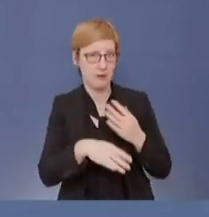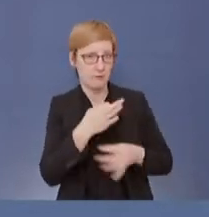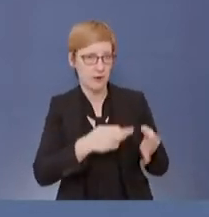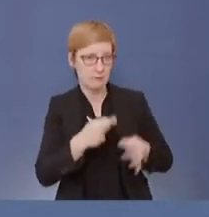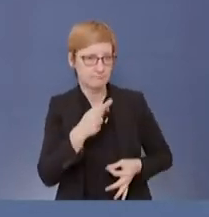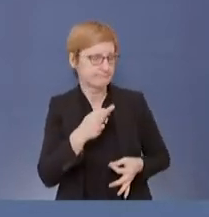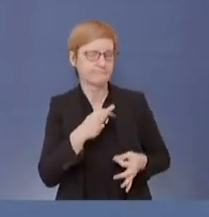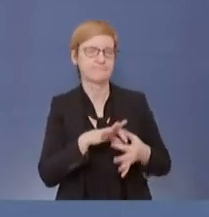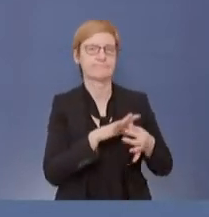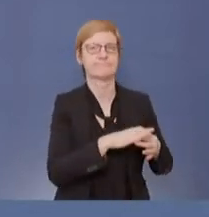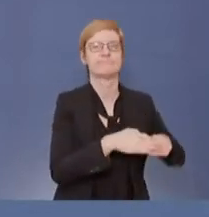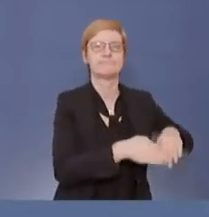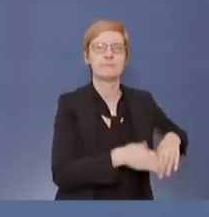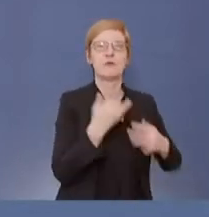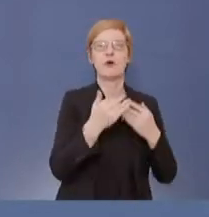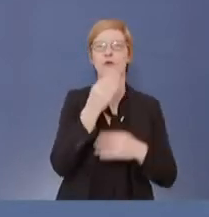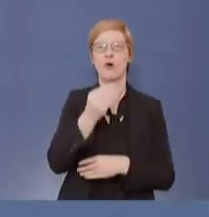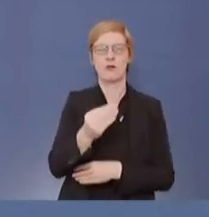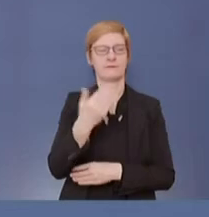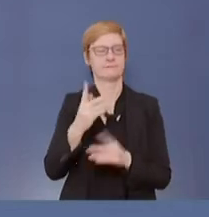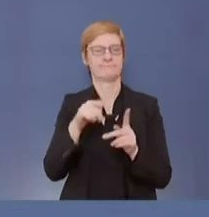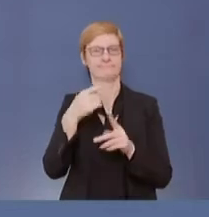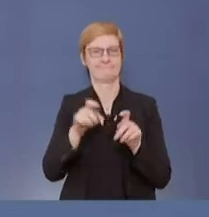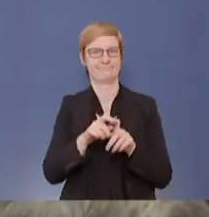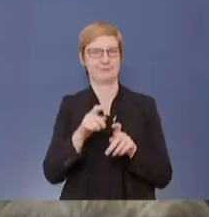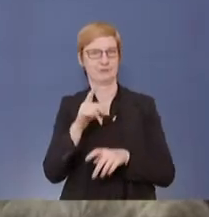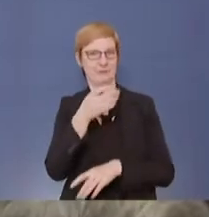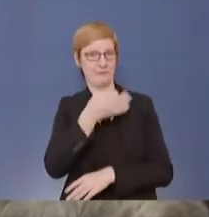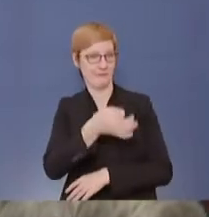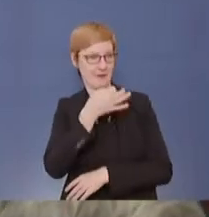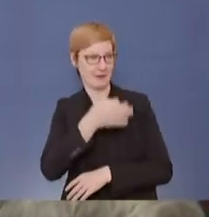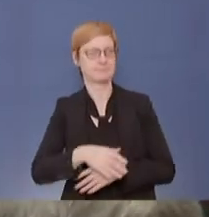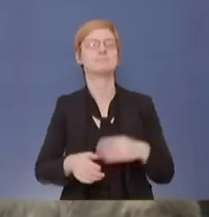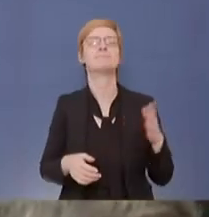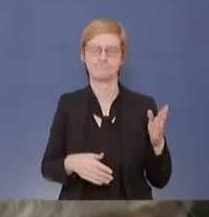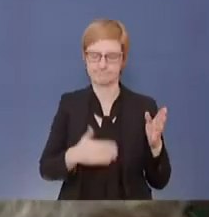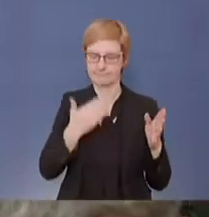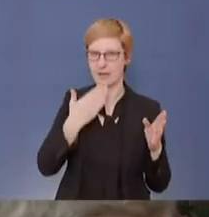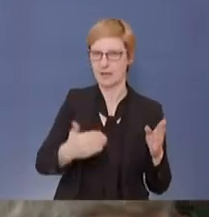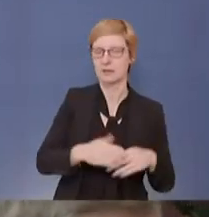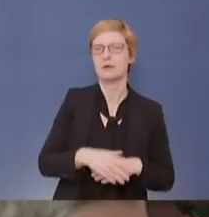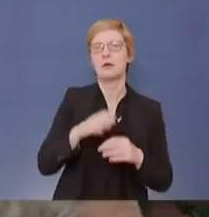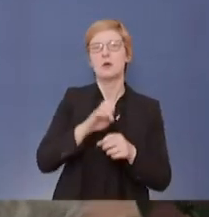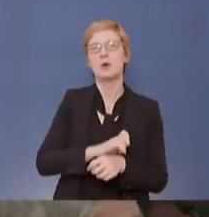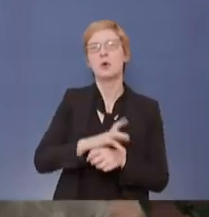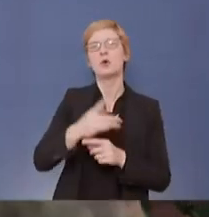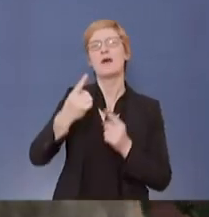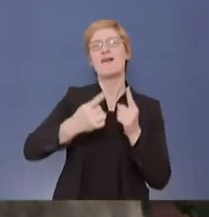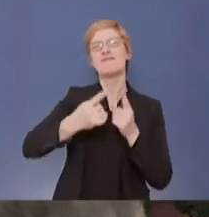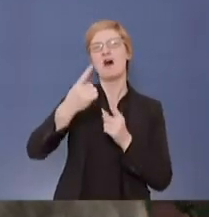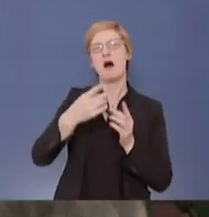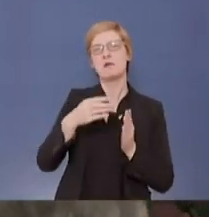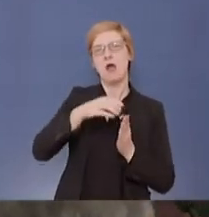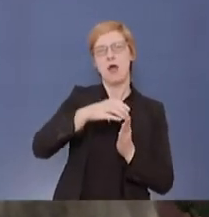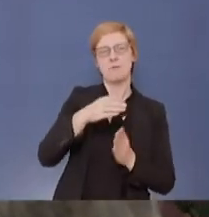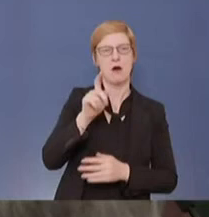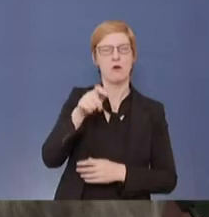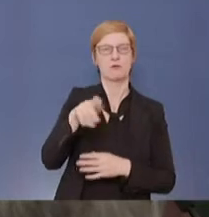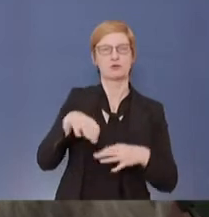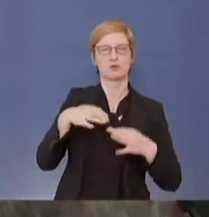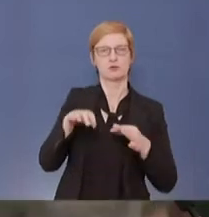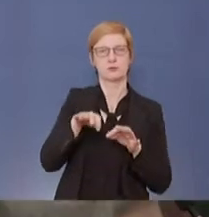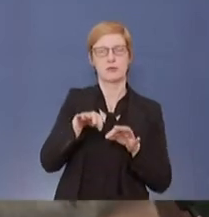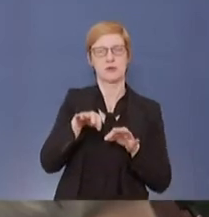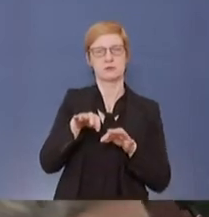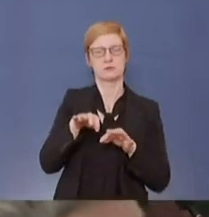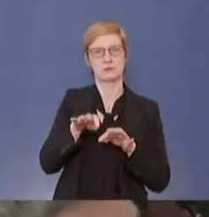Frage dran. sind Sie da? Ja, vielen Dank. Ich habe eine Frage zur Corona-Warn-App an das Gesundheitsministerium und das